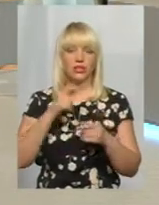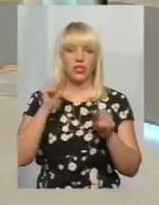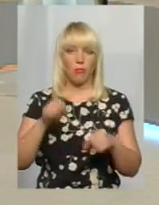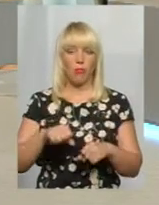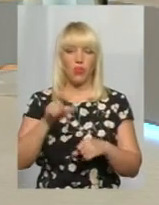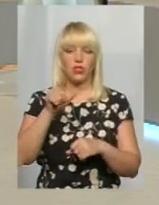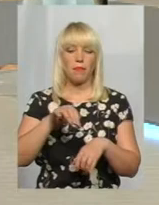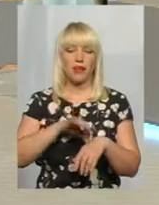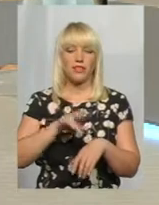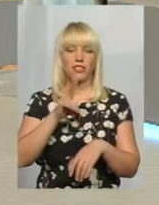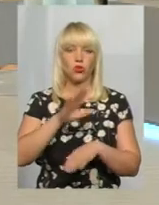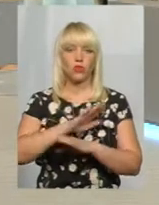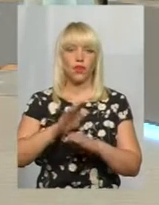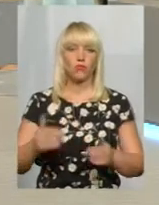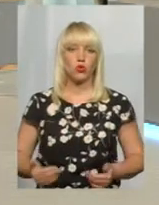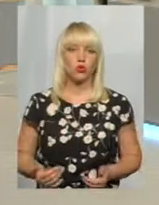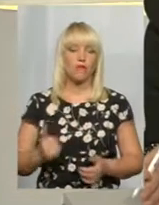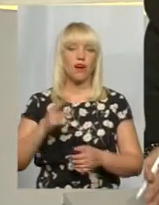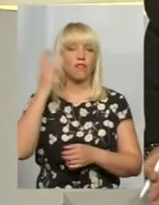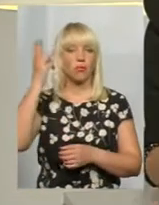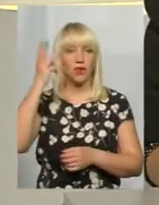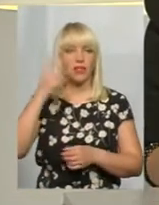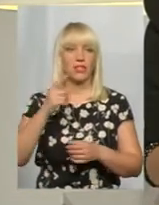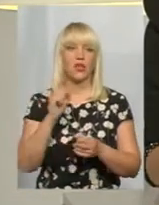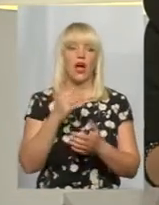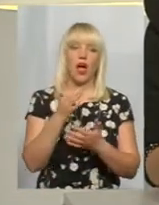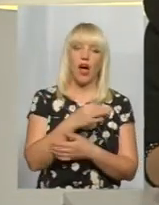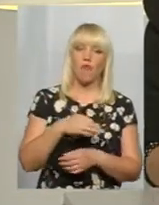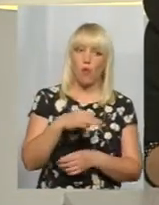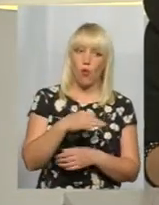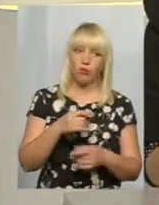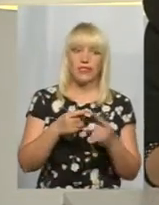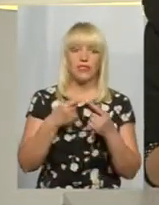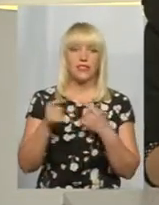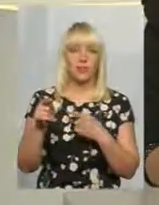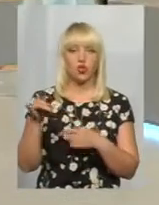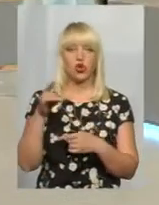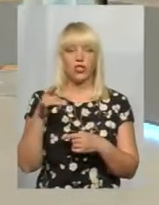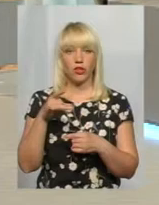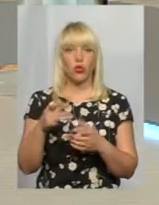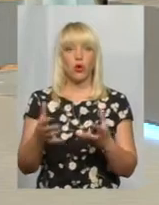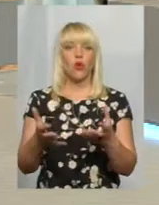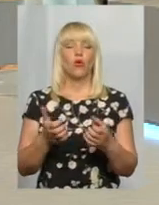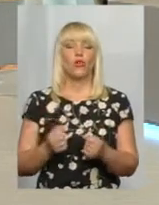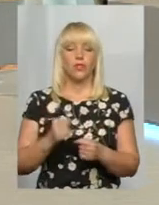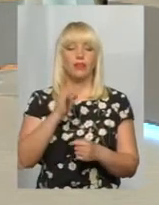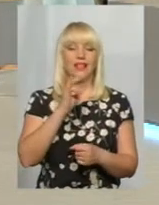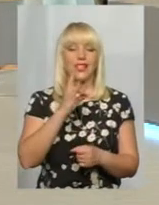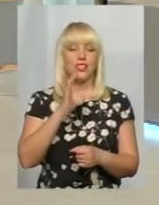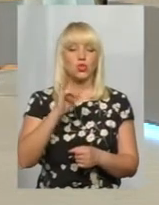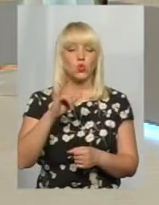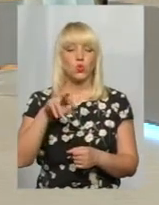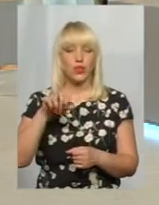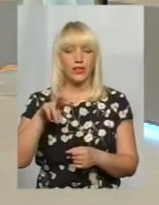проживає не в Хмельницькому, а в області, там, з іншого регіону, отримати інсулін і рецепт на нього тут, у